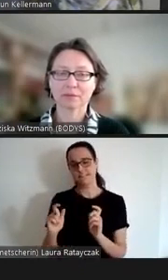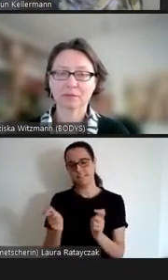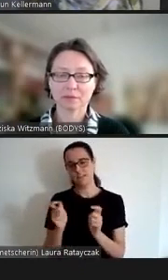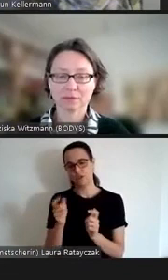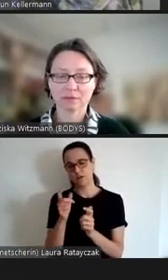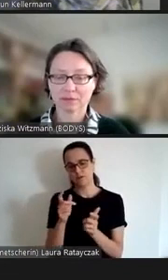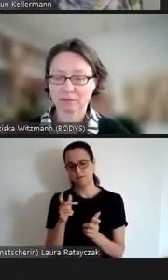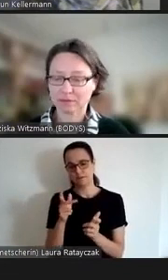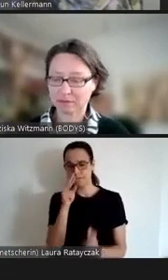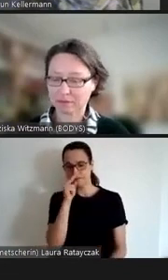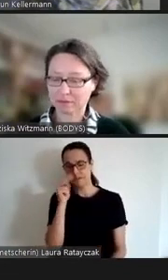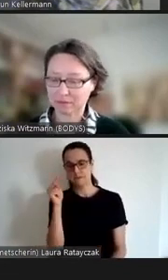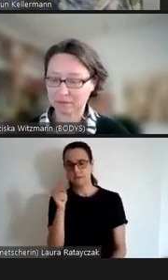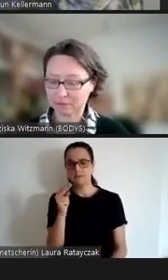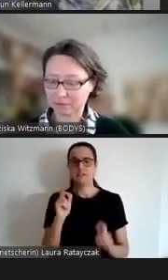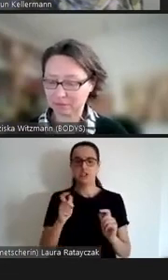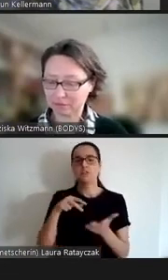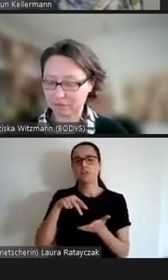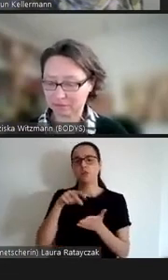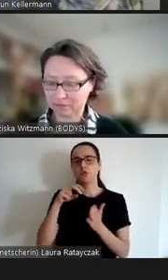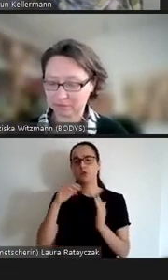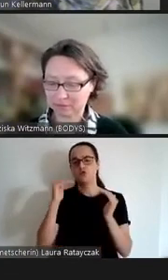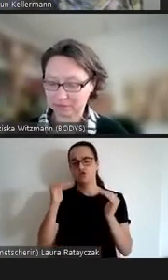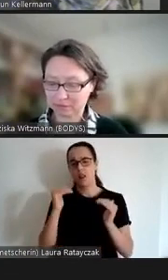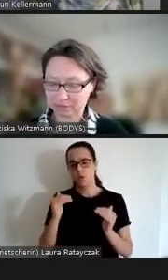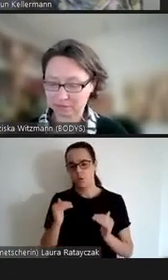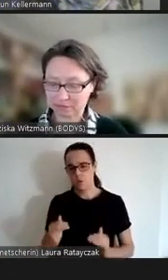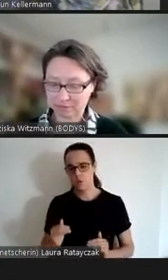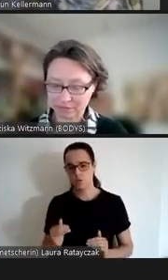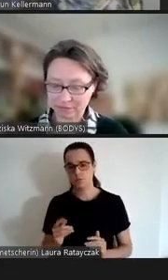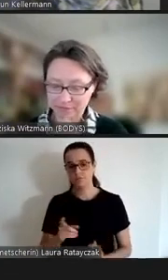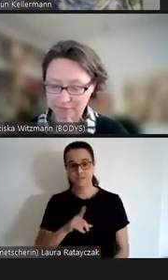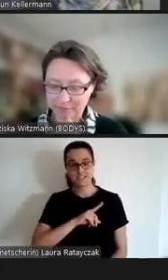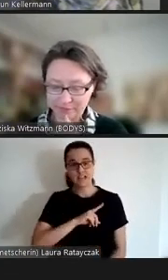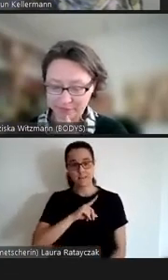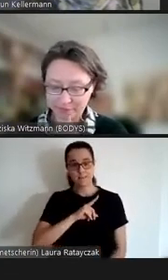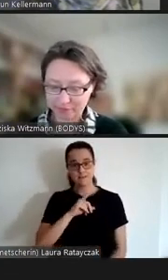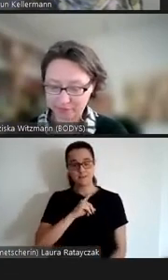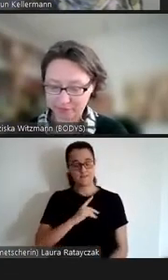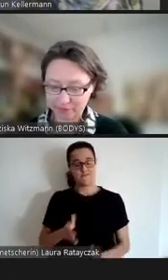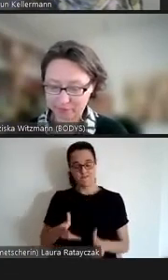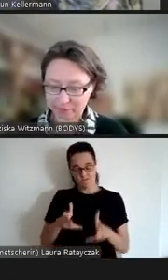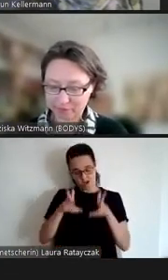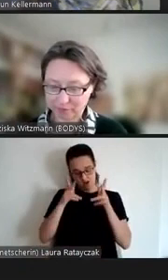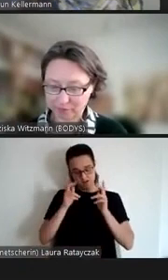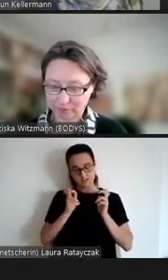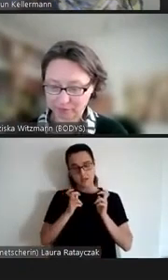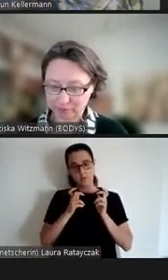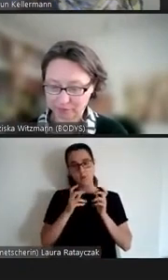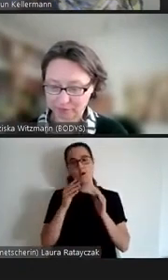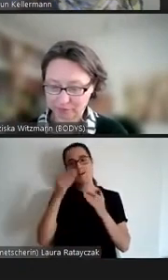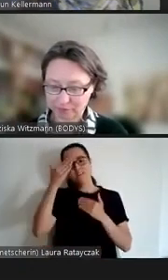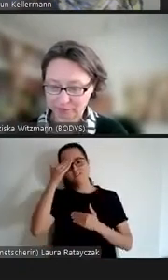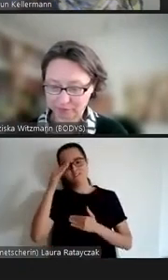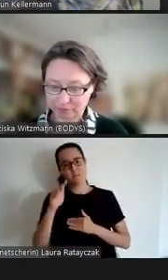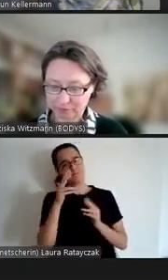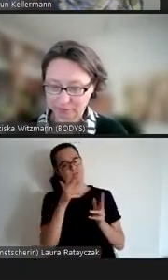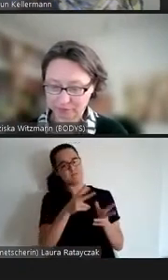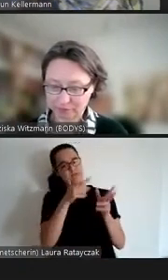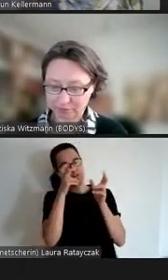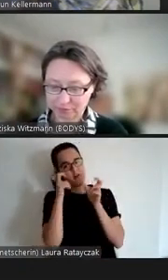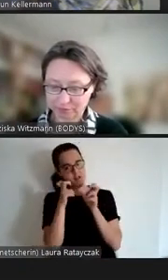Stellung von Selbst- und Fremdwahrnehmung ebenso wie Fragen nach